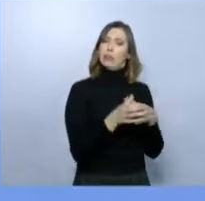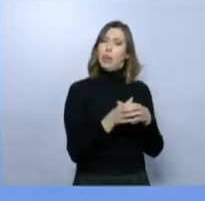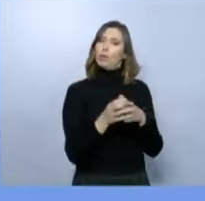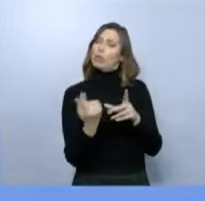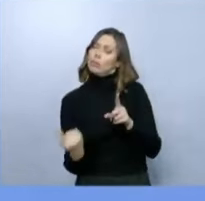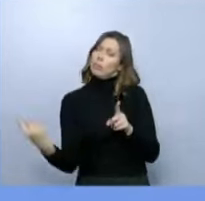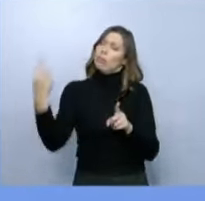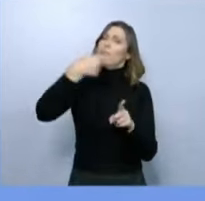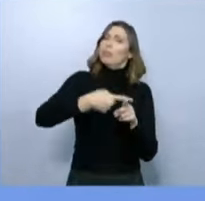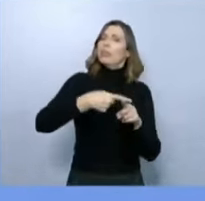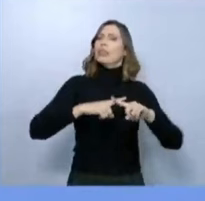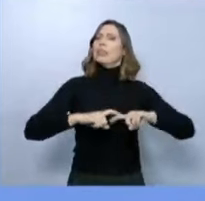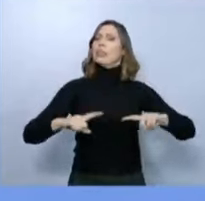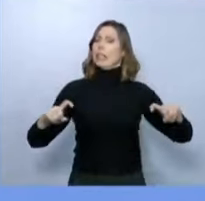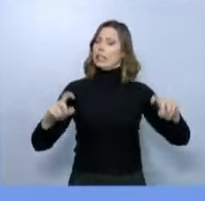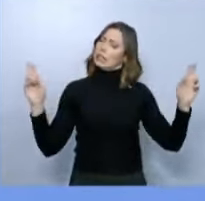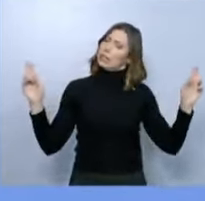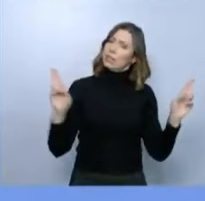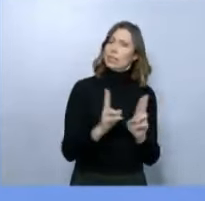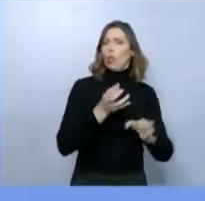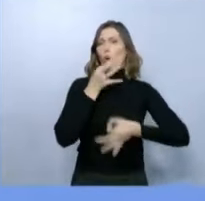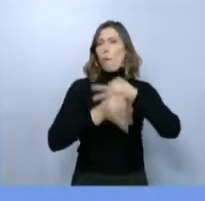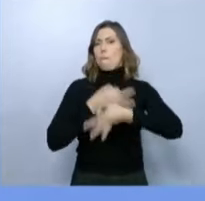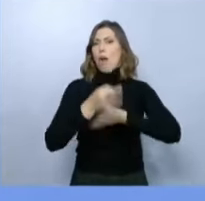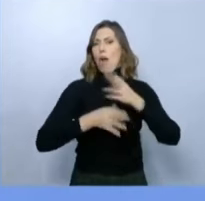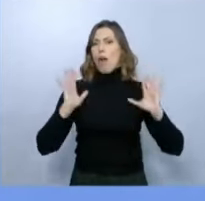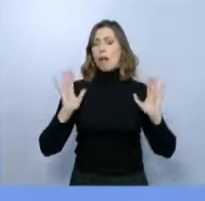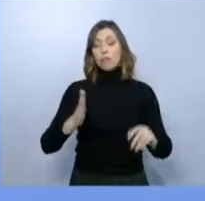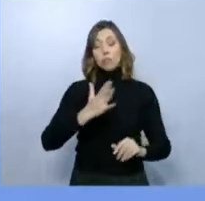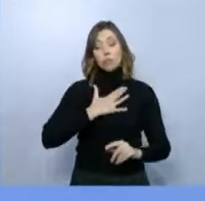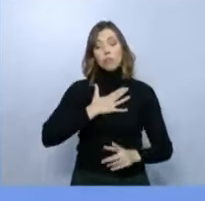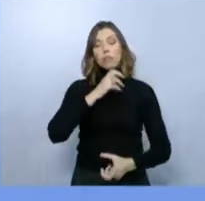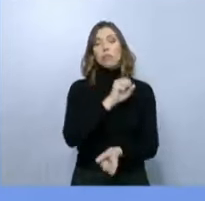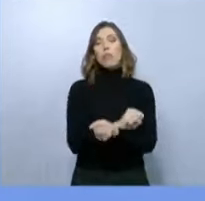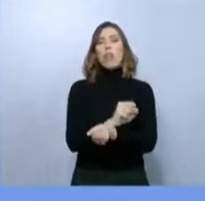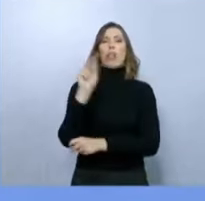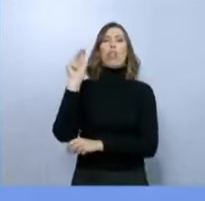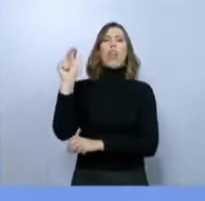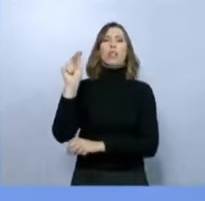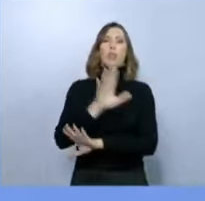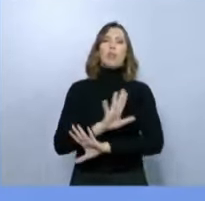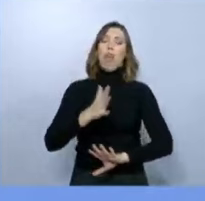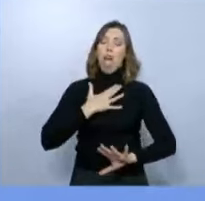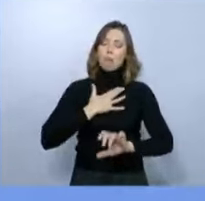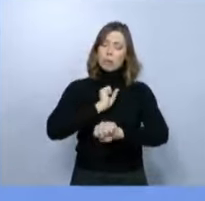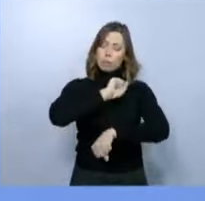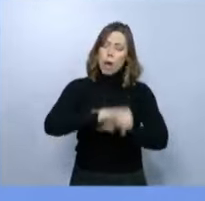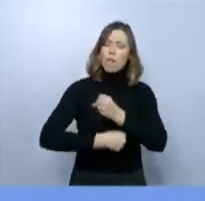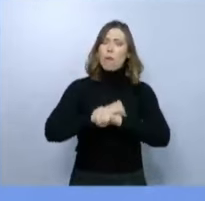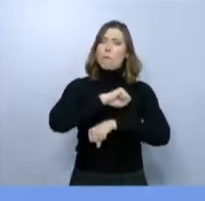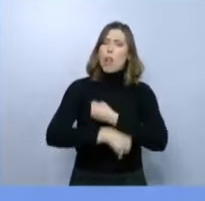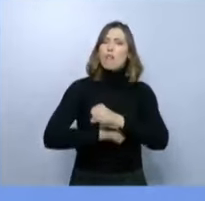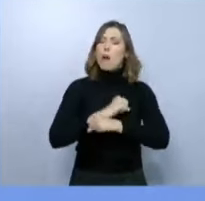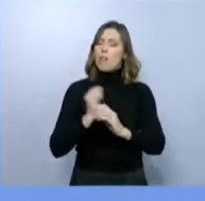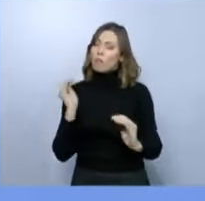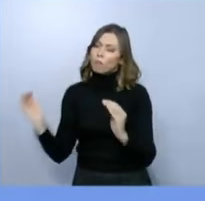φράση. Αυτή η φράση είναι η δέσμευσή μας να αγωνιστούμε για την υπεράσπιση των δικαιωμάτων και